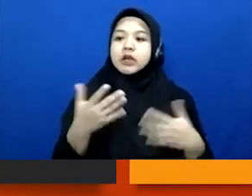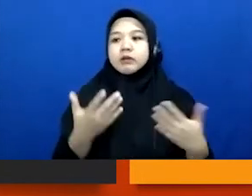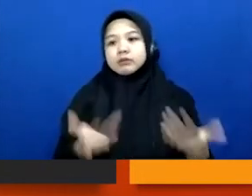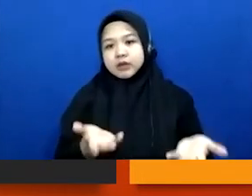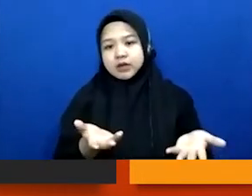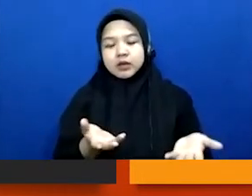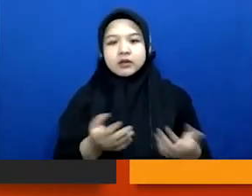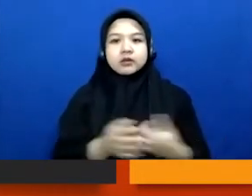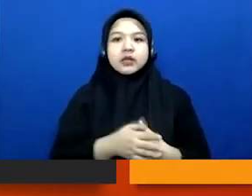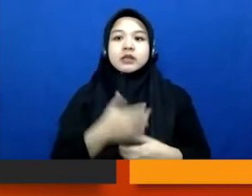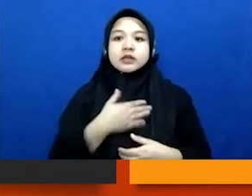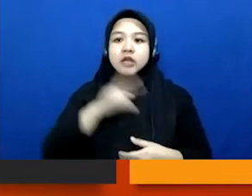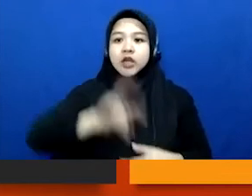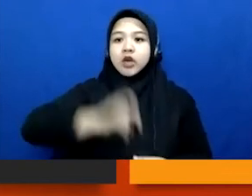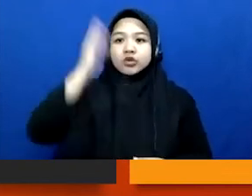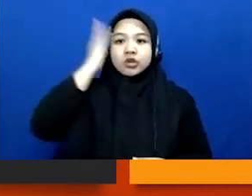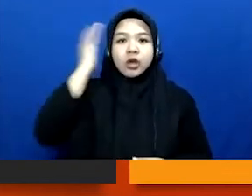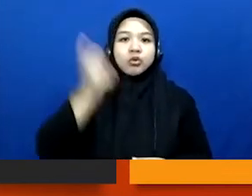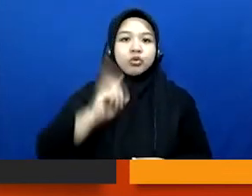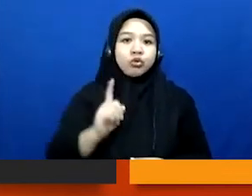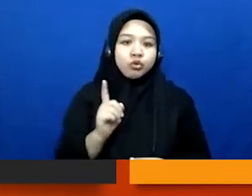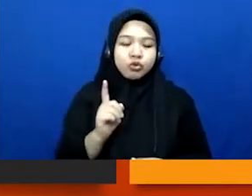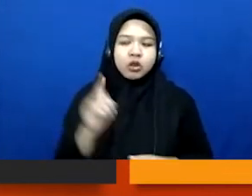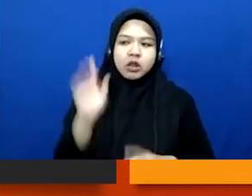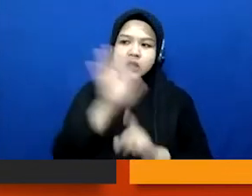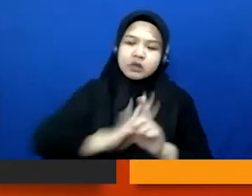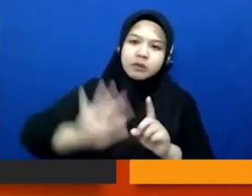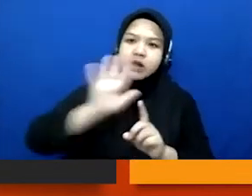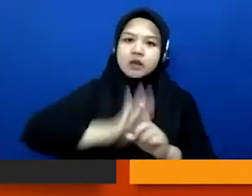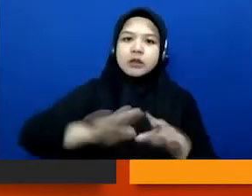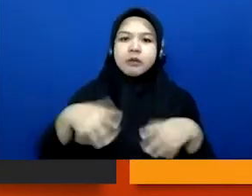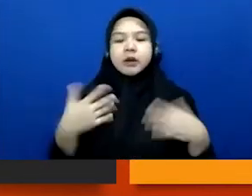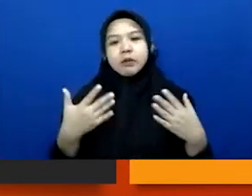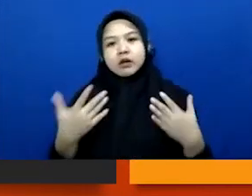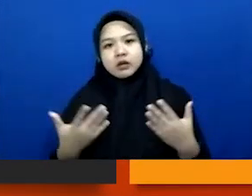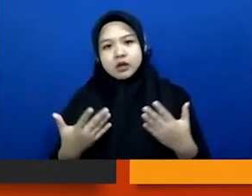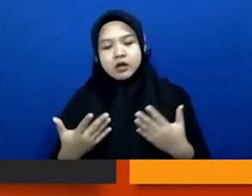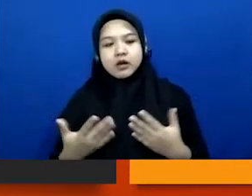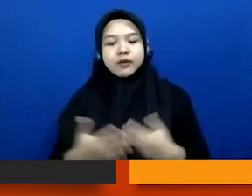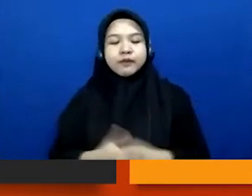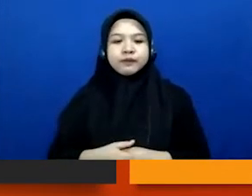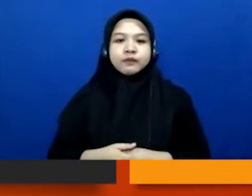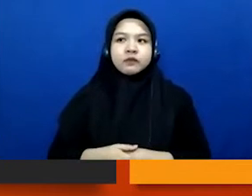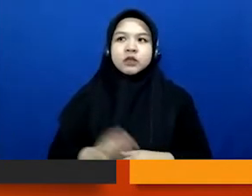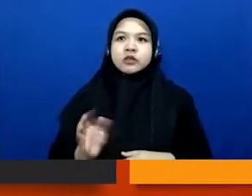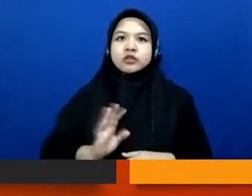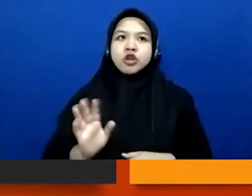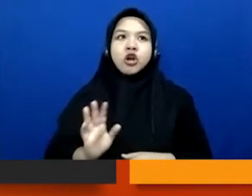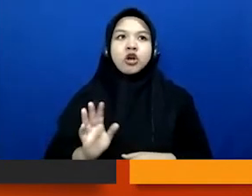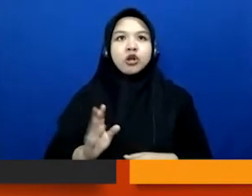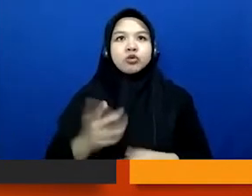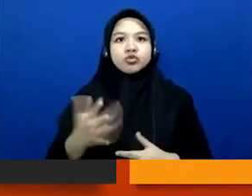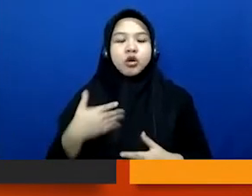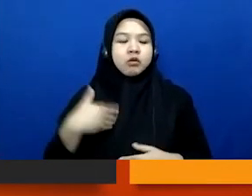jadi saya harus tahu nih backgroundnya latar belakangnya jadi jangan sampai ketika di